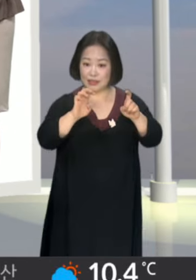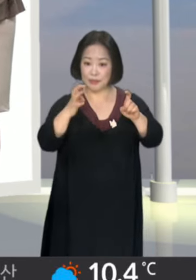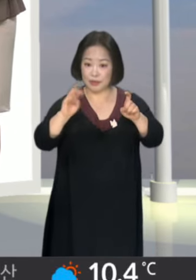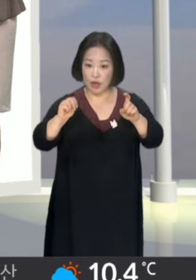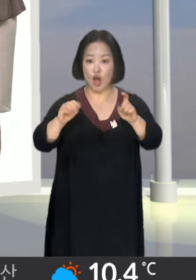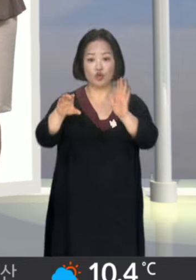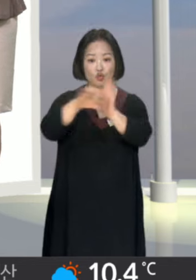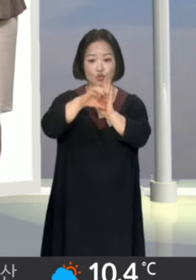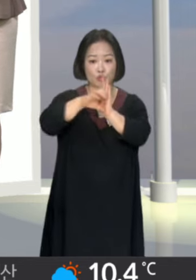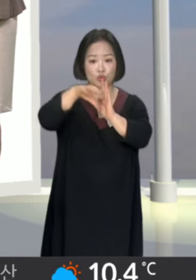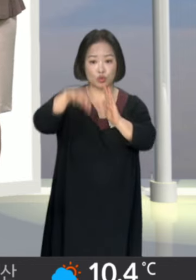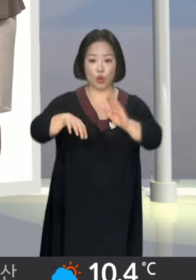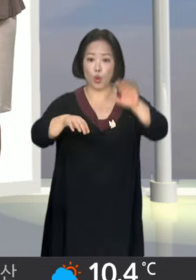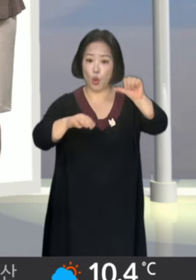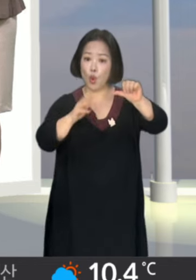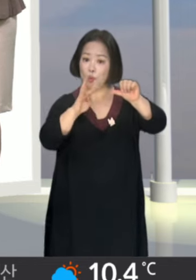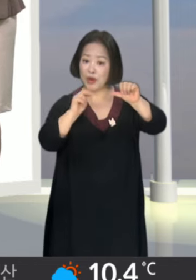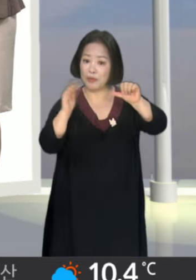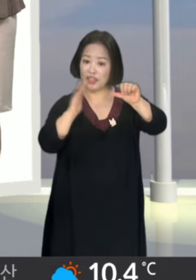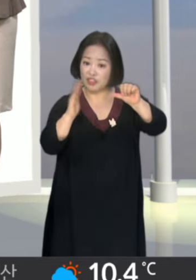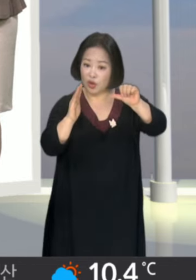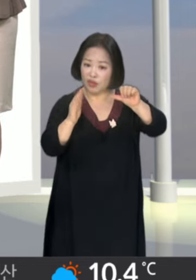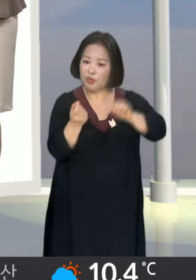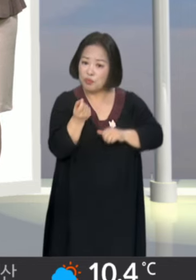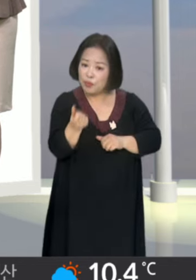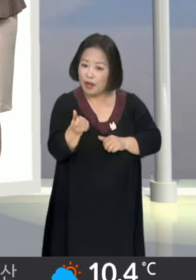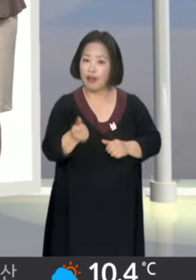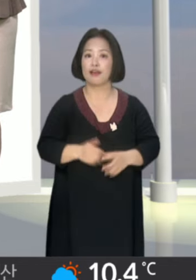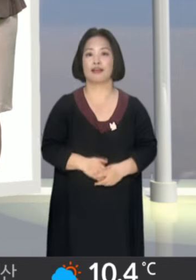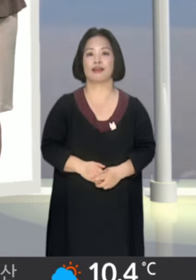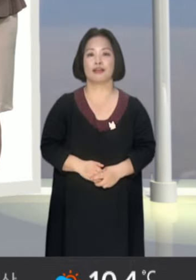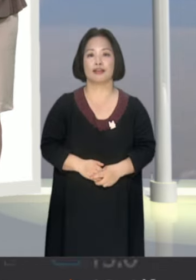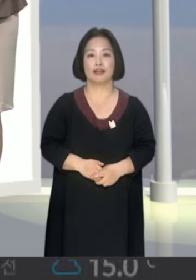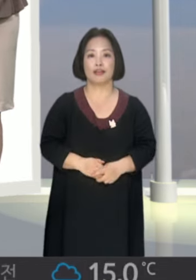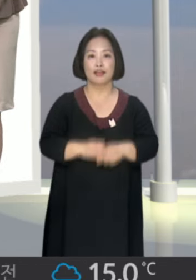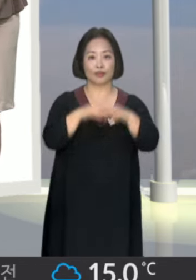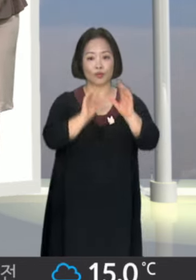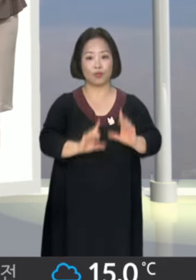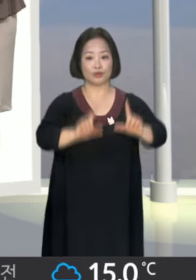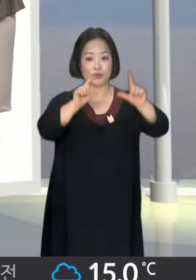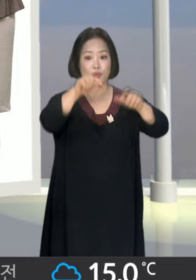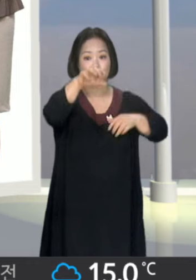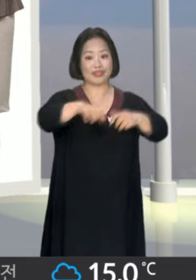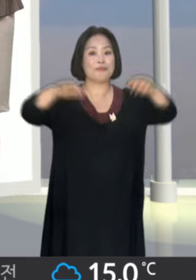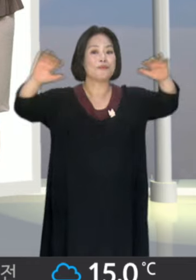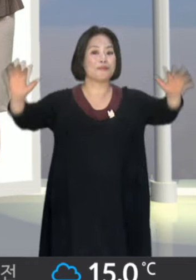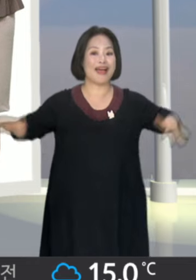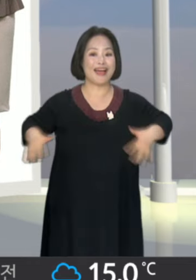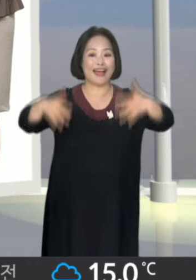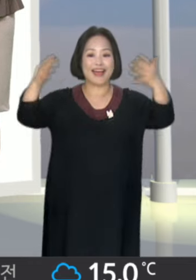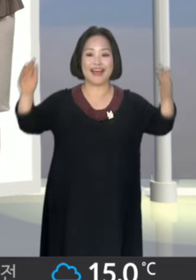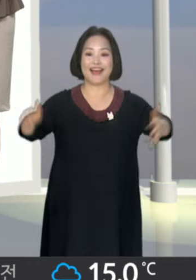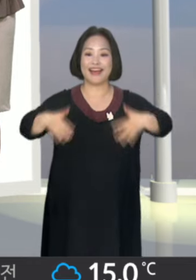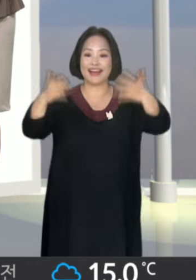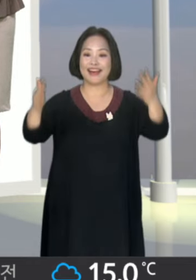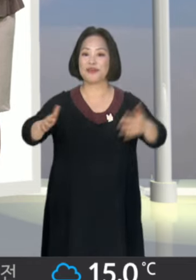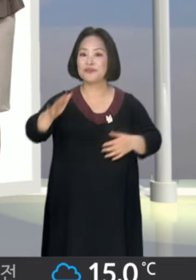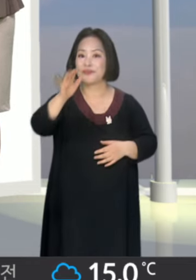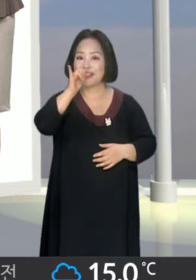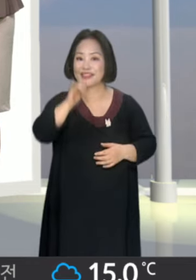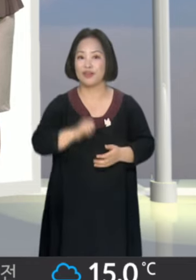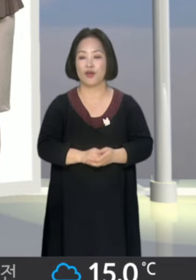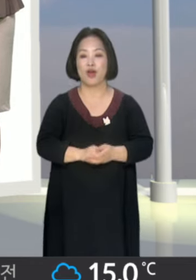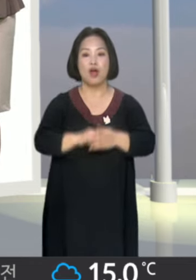중부지방은 5mm 미만으로 비의 양이 적겠습니다. 게다가 동쪽으로는 강한 바람도 불텐데요.